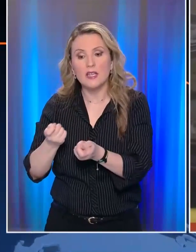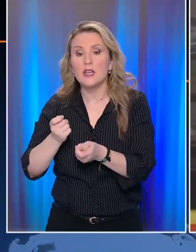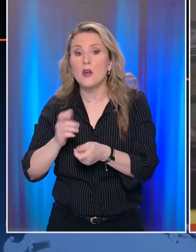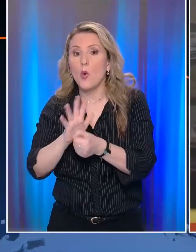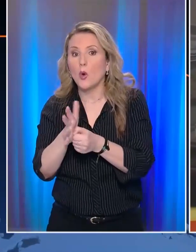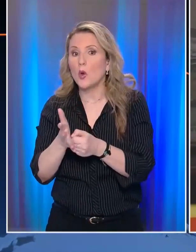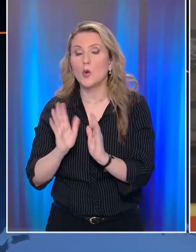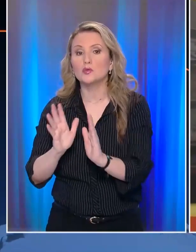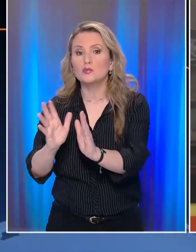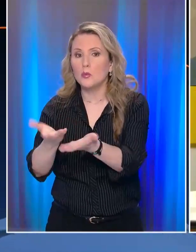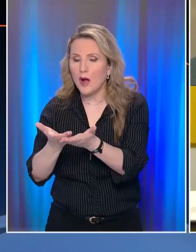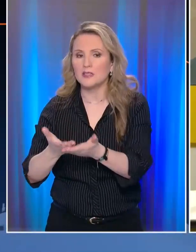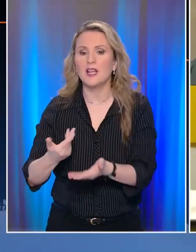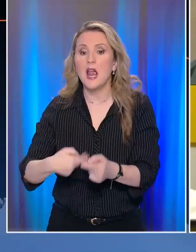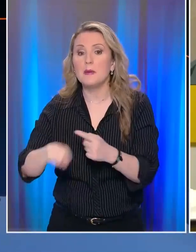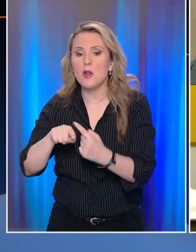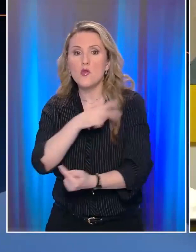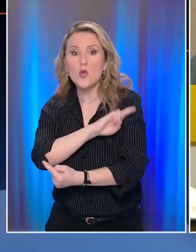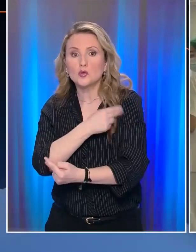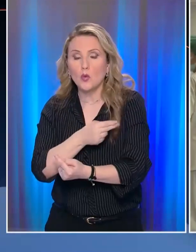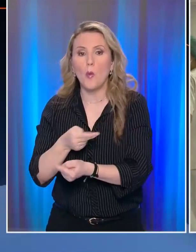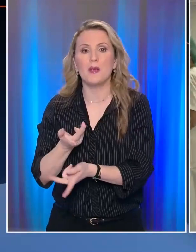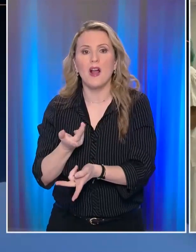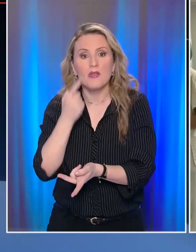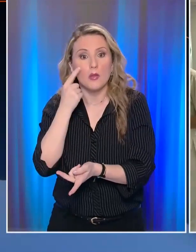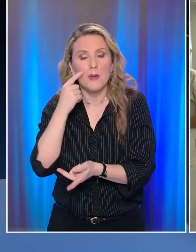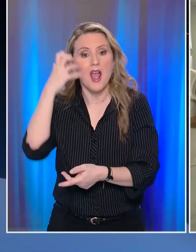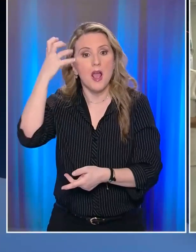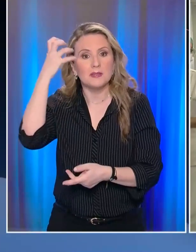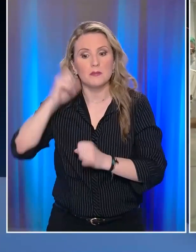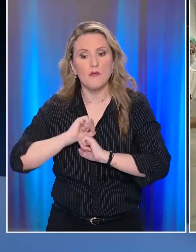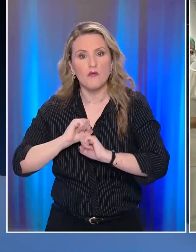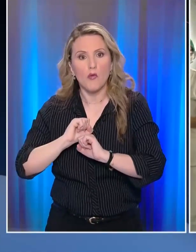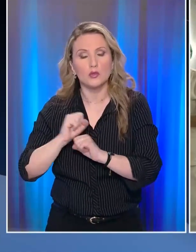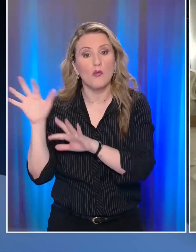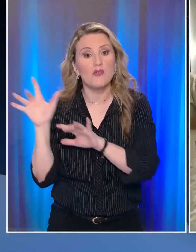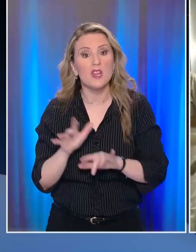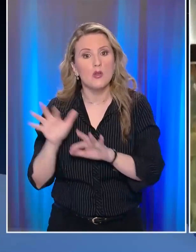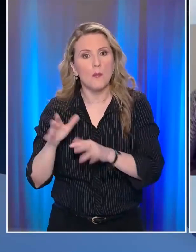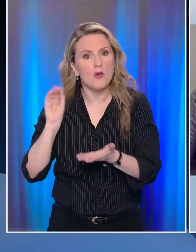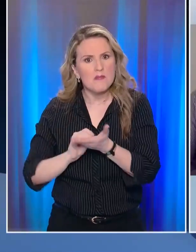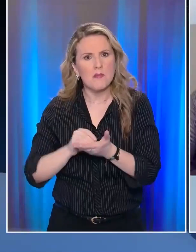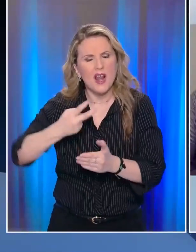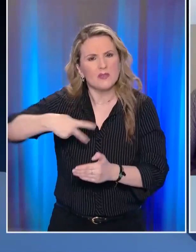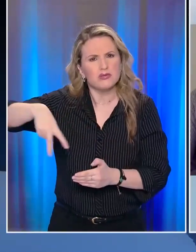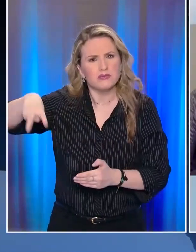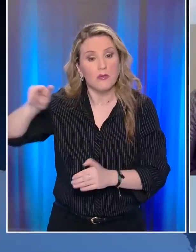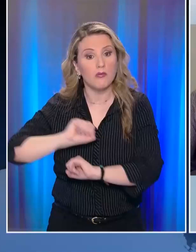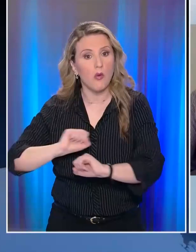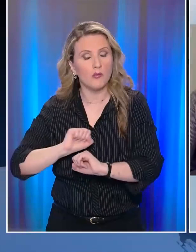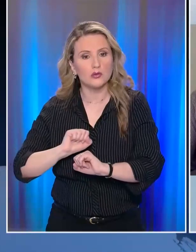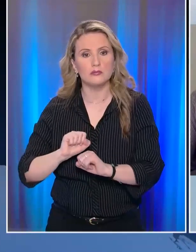πανδημίας και την πίεση στο σύστημα υγείας Καθώς αρκετοί επιστήμονες εκφράζουν φόβο για να ζωπήρωσει το φθινόπωρο Κατά έναν τρόπο